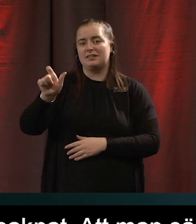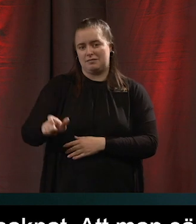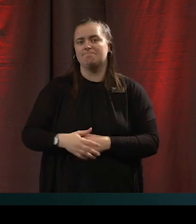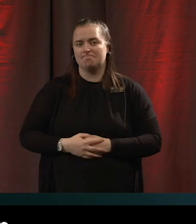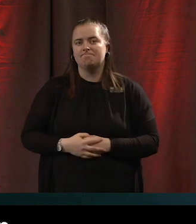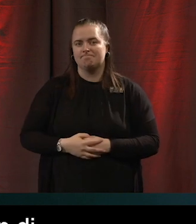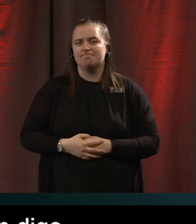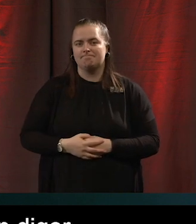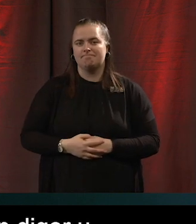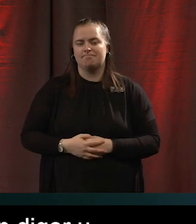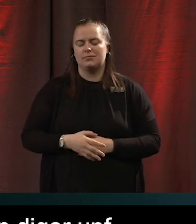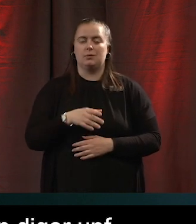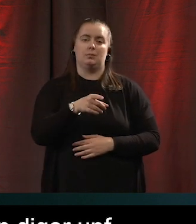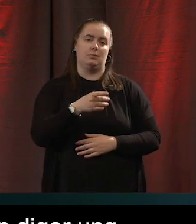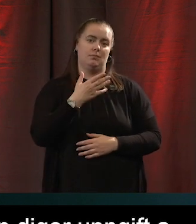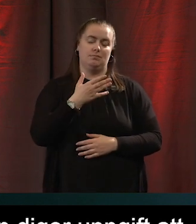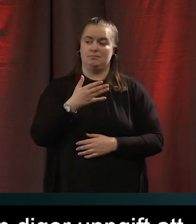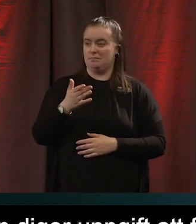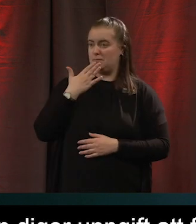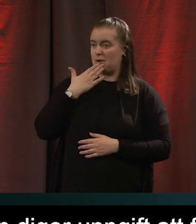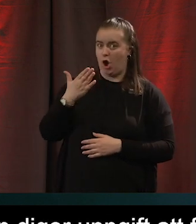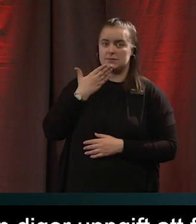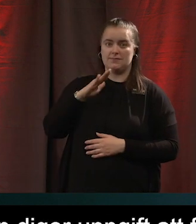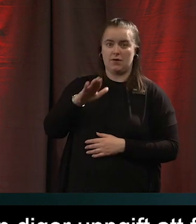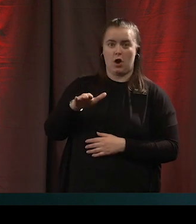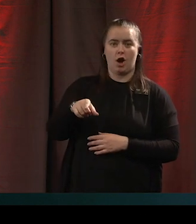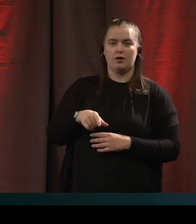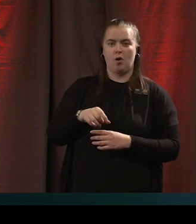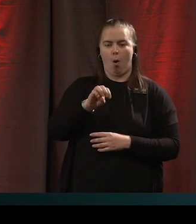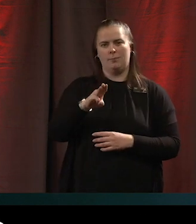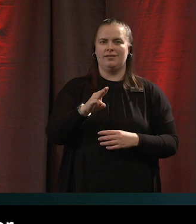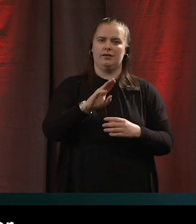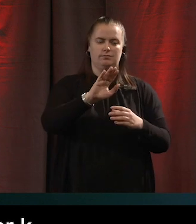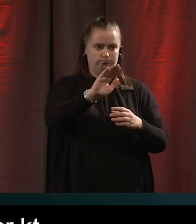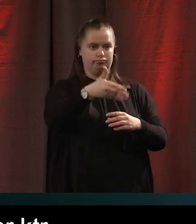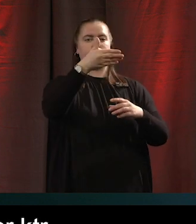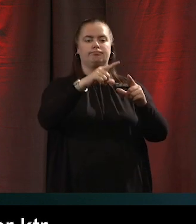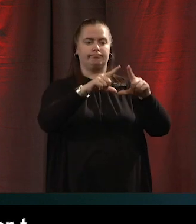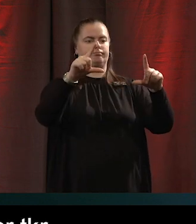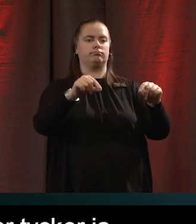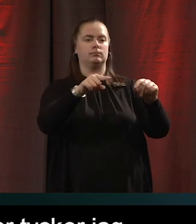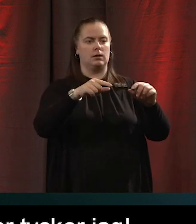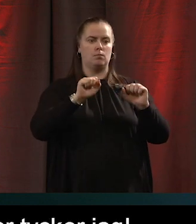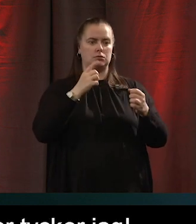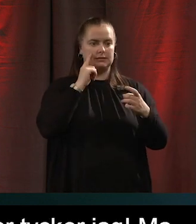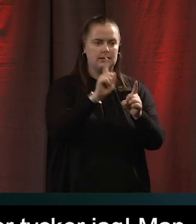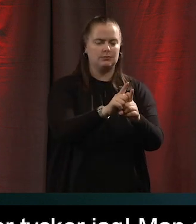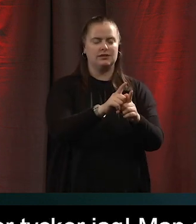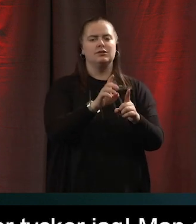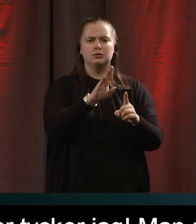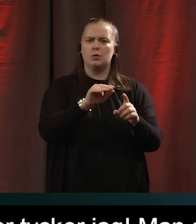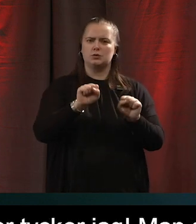det var ett väldigt bra svar den här idén alltså att när man får liksom en papp eller vad det nu är att man ska få någon slags pedagogisk